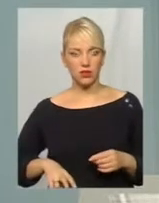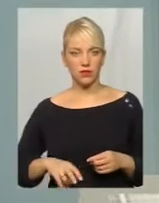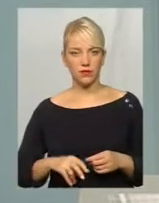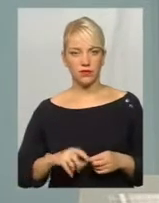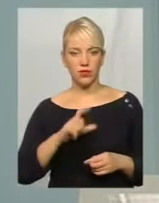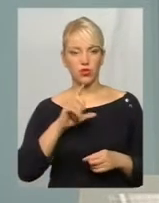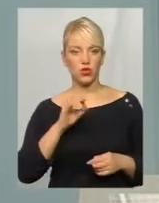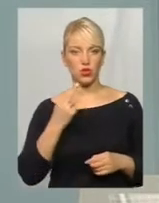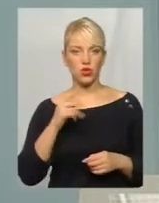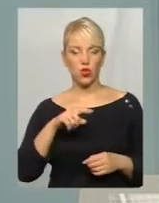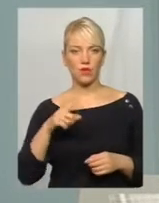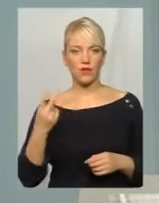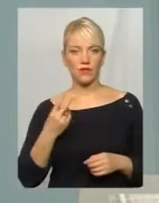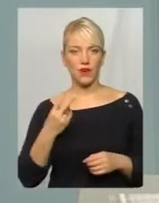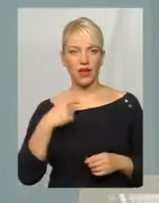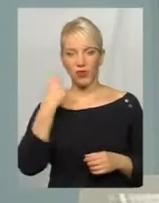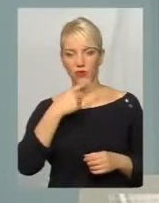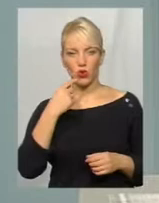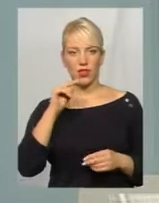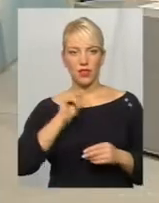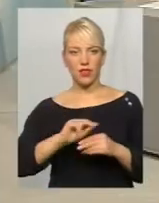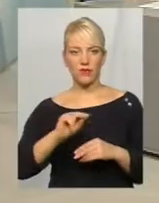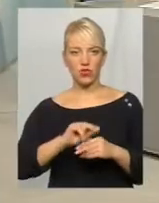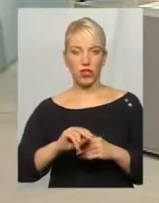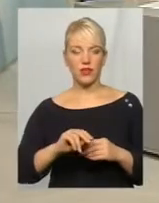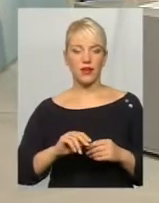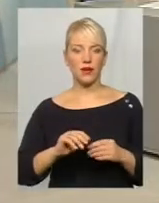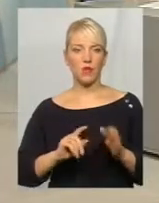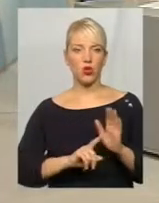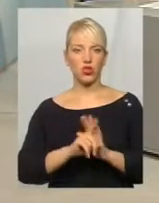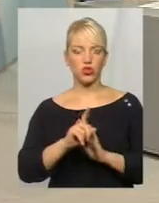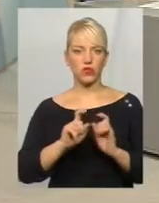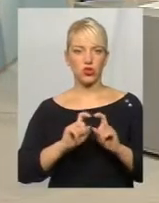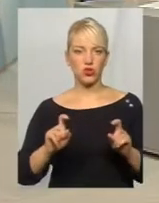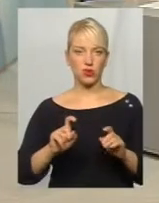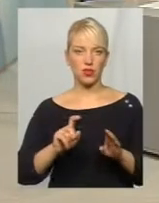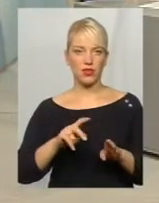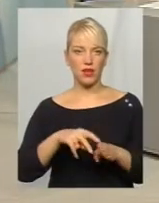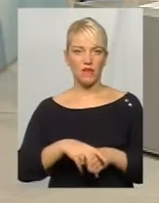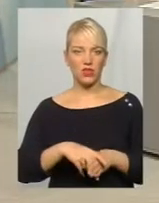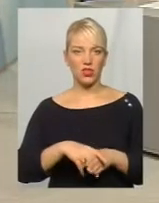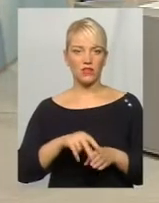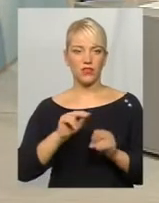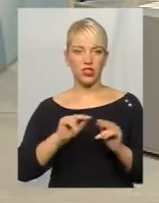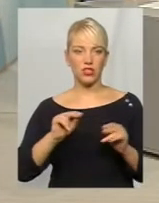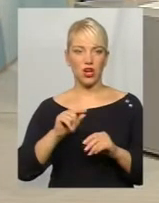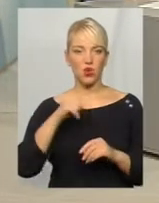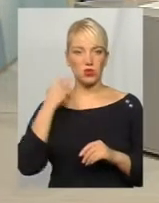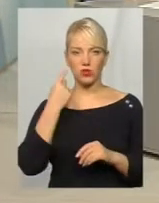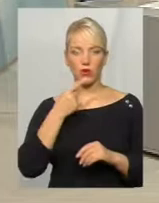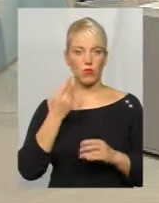номер 2 індивідуальне навчання дитини початкових класів нам каже вчителя російської мови, яка не